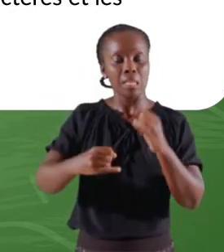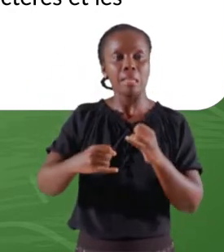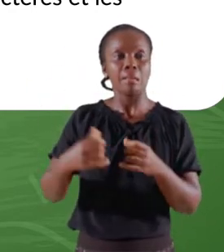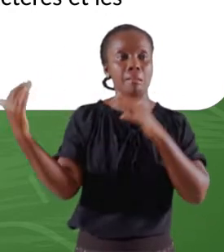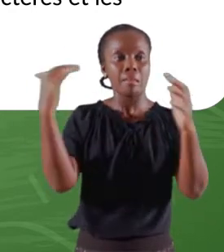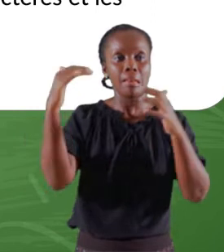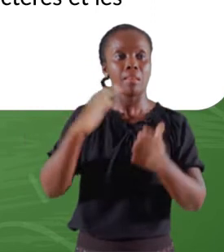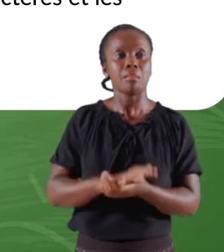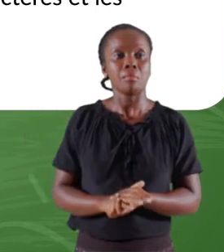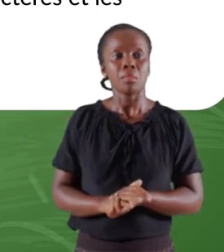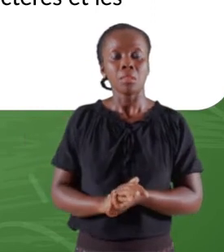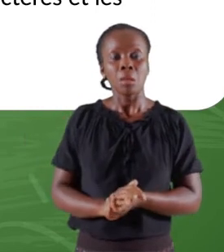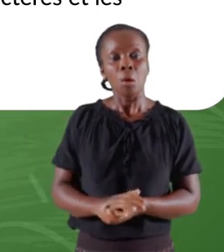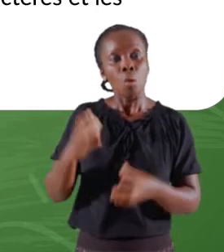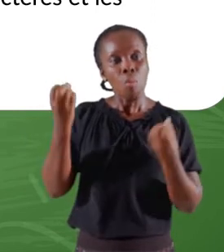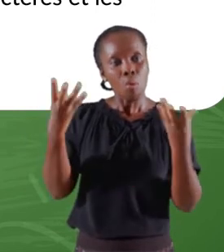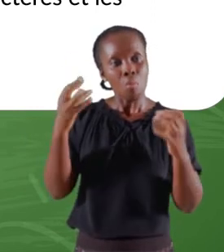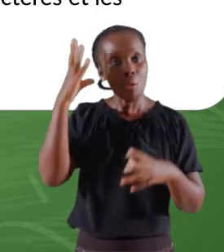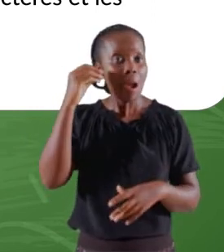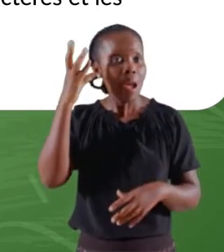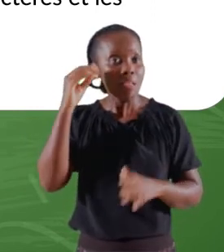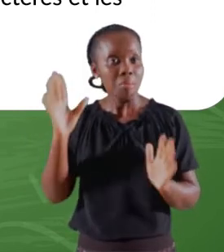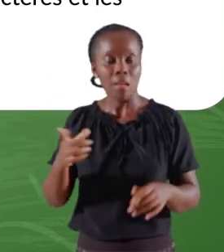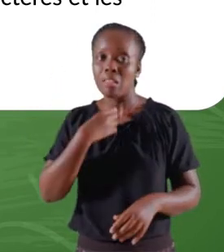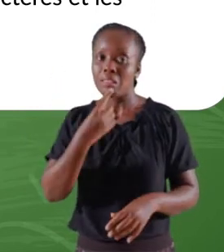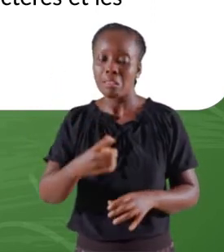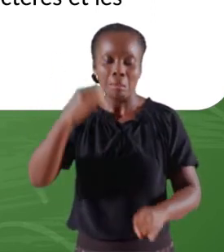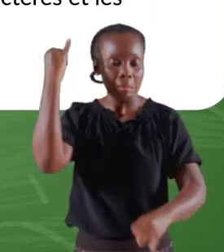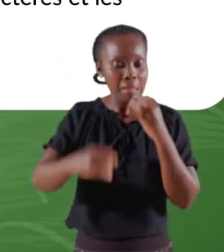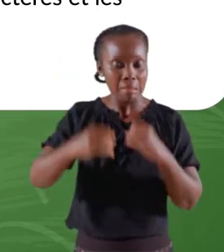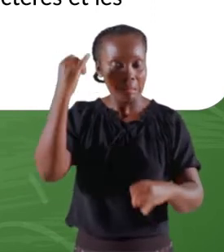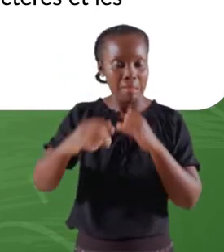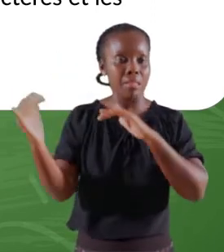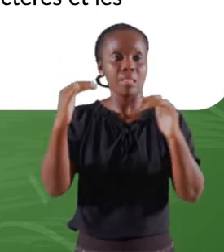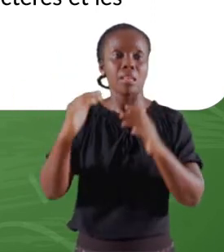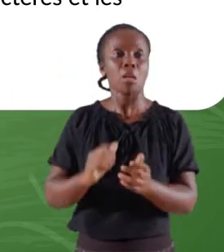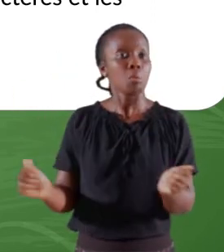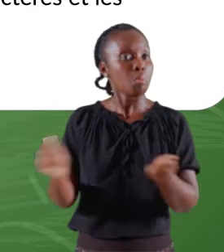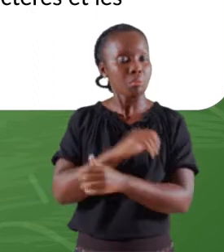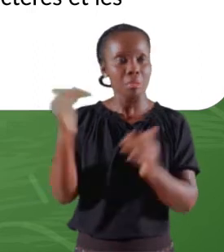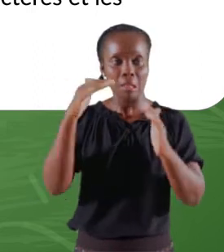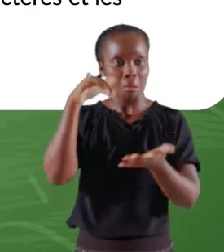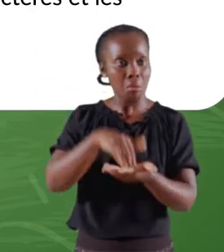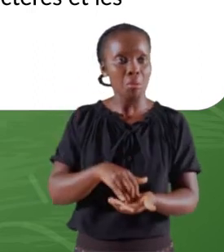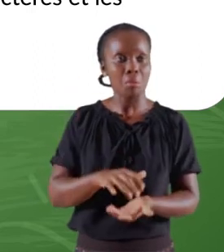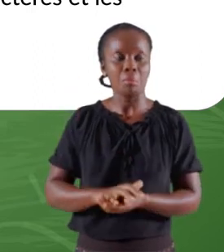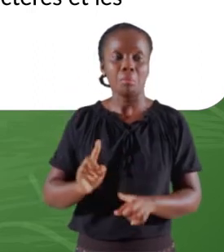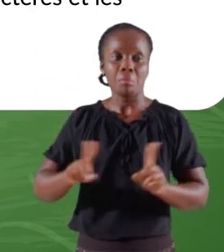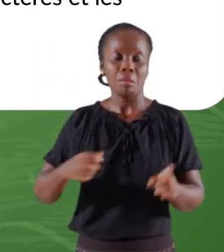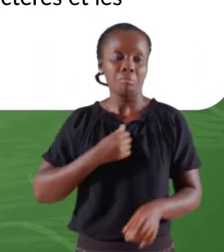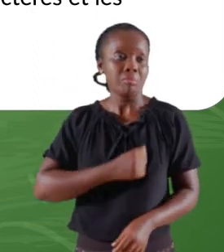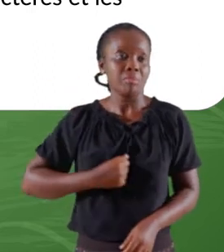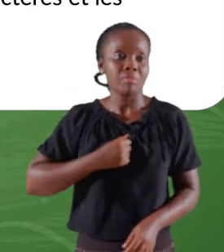Ders ». Ça veut dire que pour les spécialistes, c'est la dernière des guerres. Et pourtant,